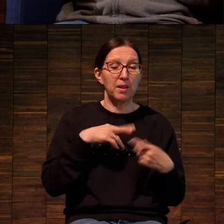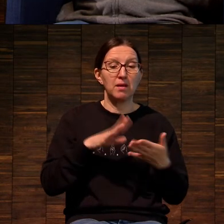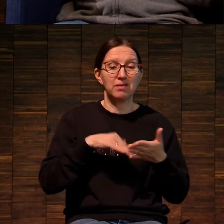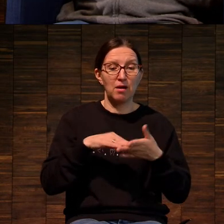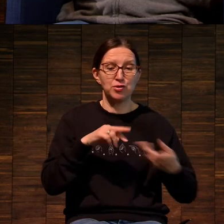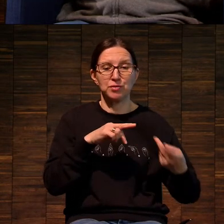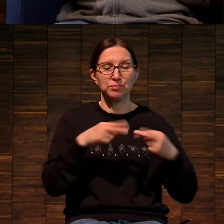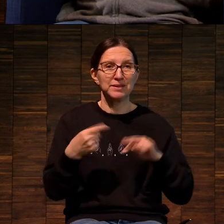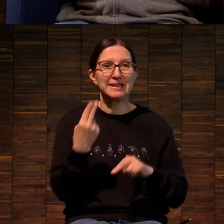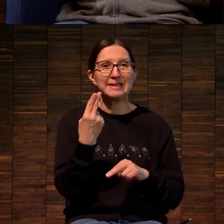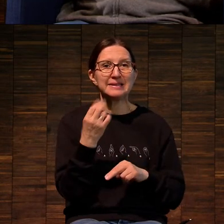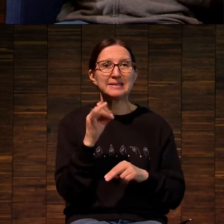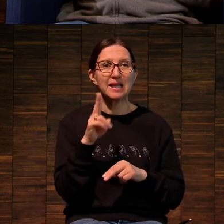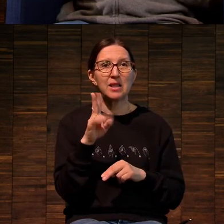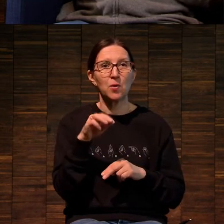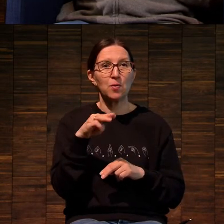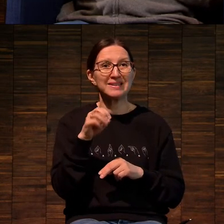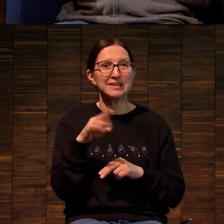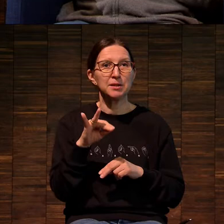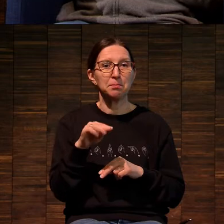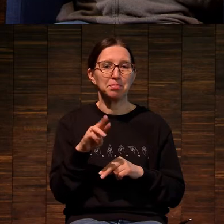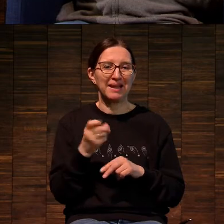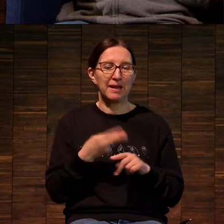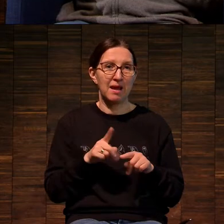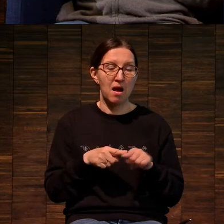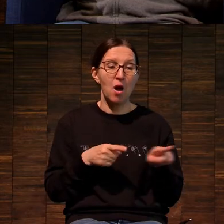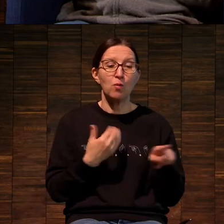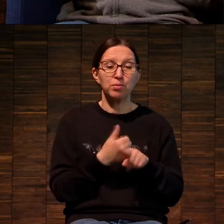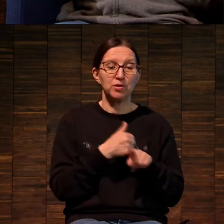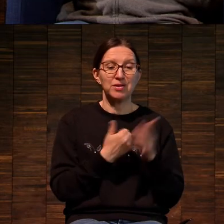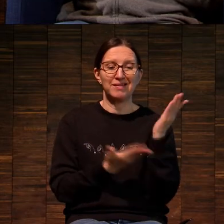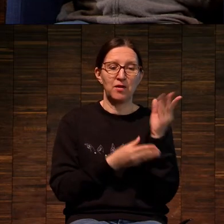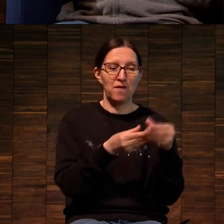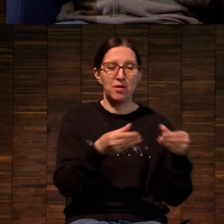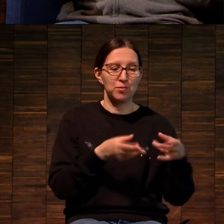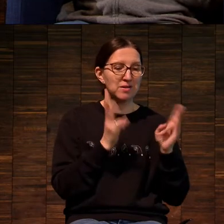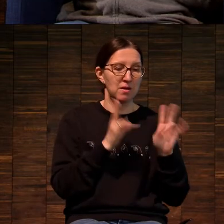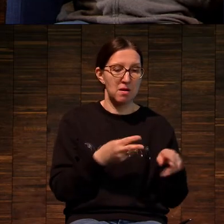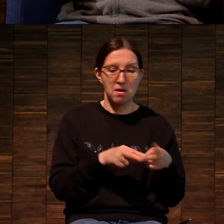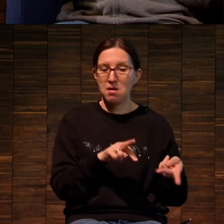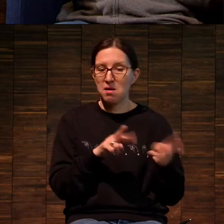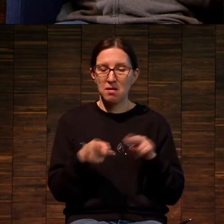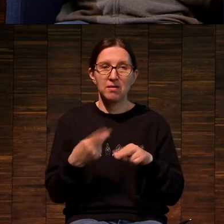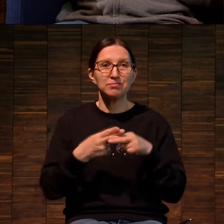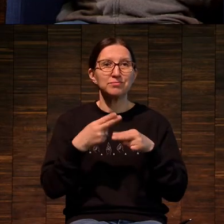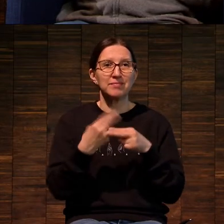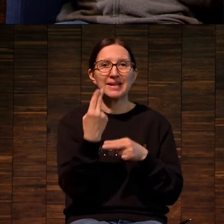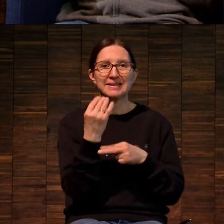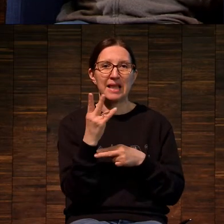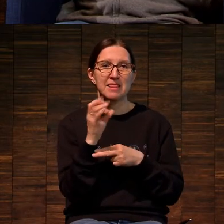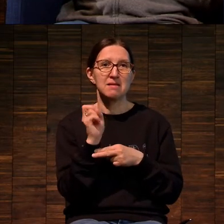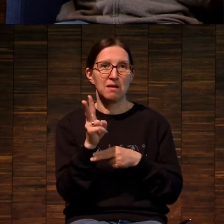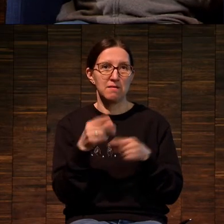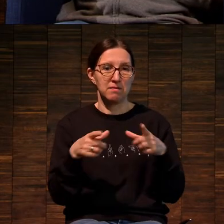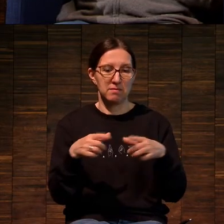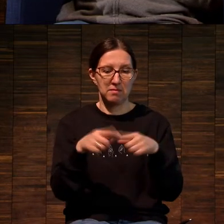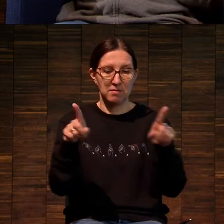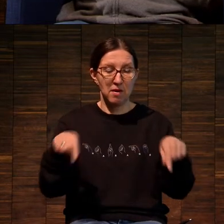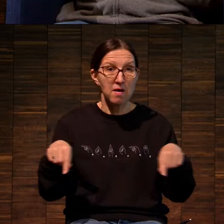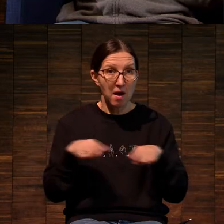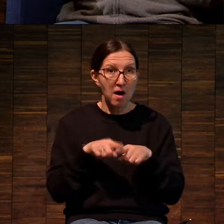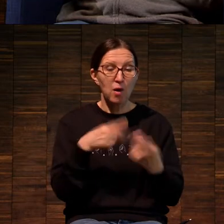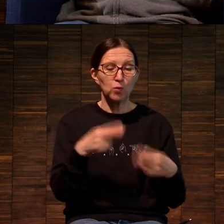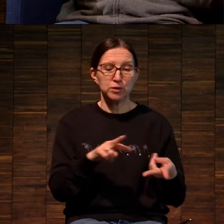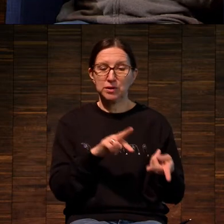цинкотипе. Опять-таки, когда печаталось, то есть вместо деревянной доски была цинковая форма. И цинковые формы уже